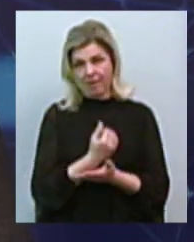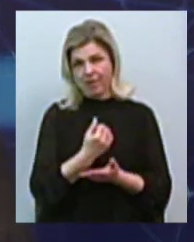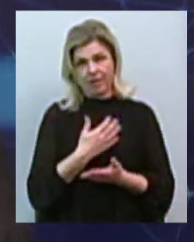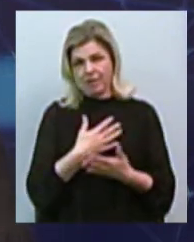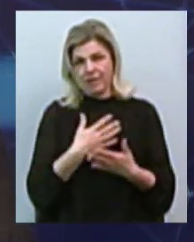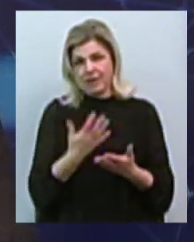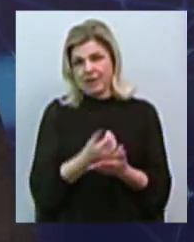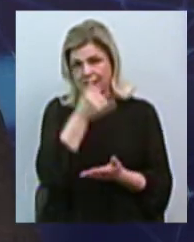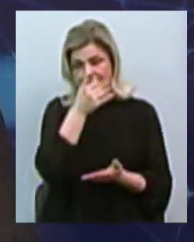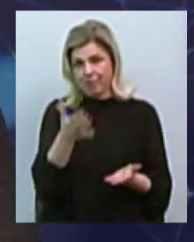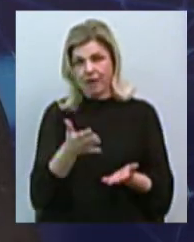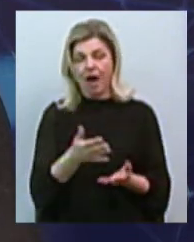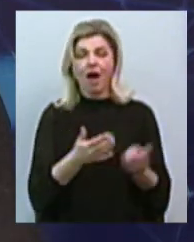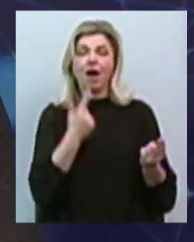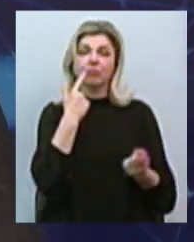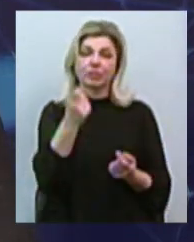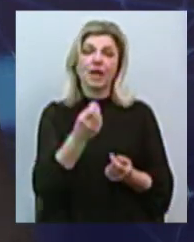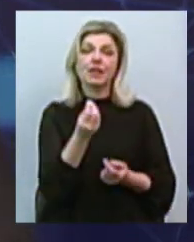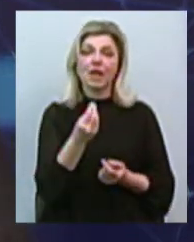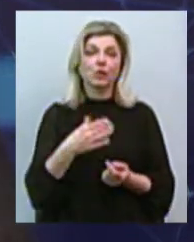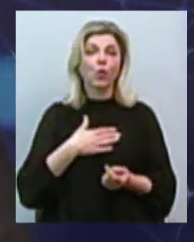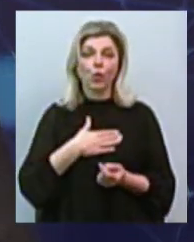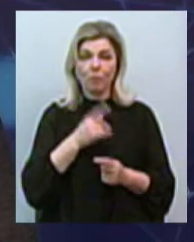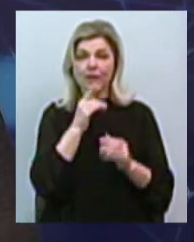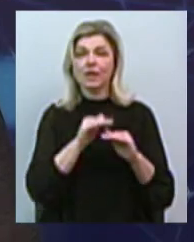Можливо. Ну, а гроші люблять офшори.